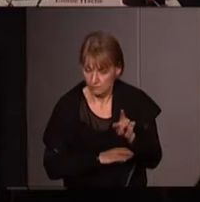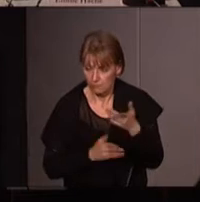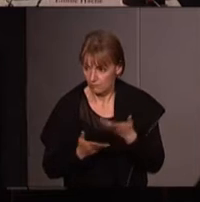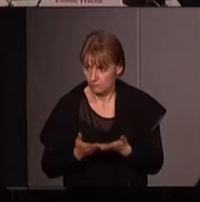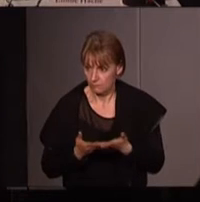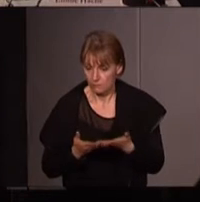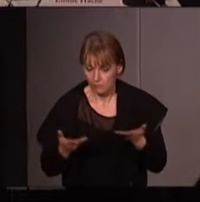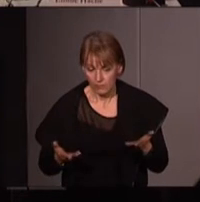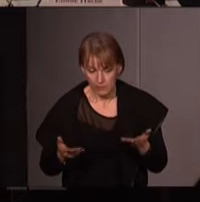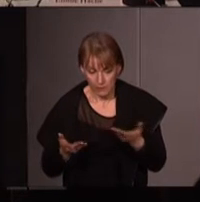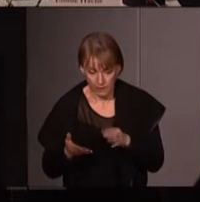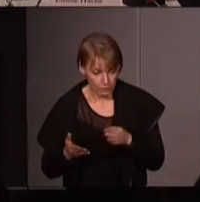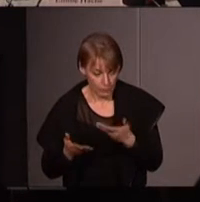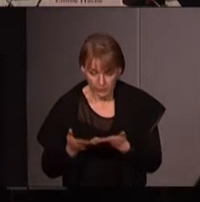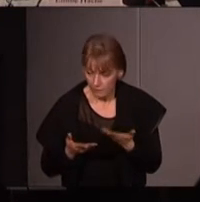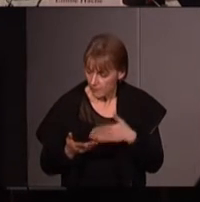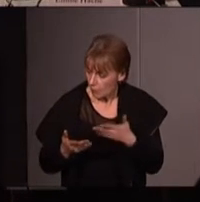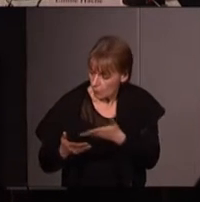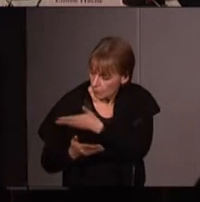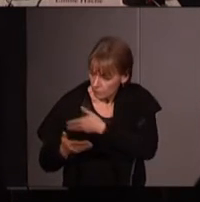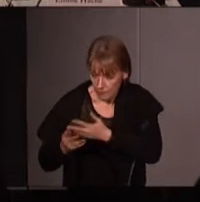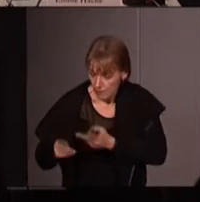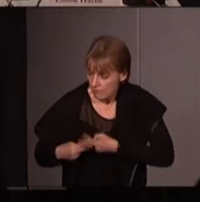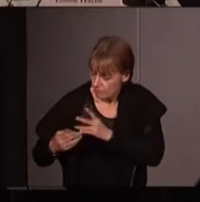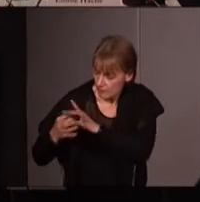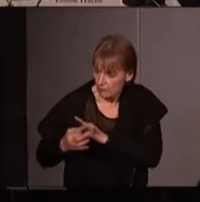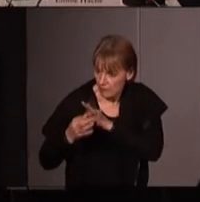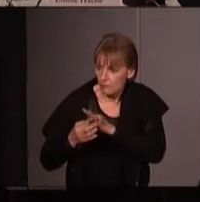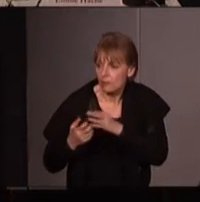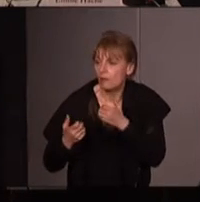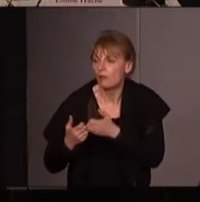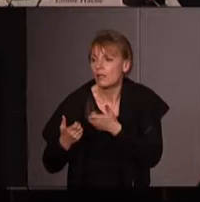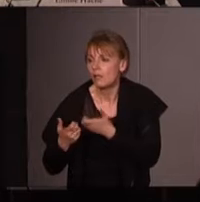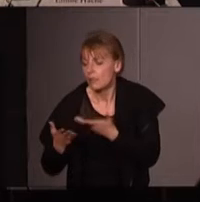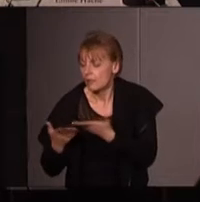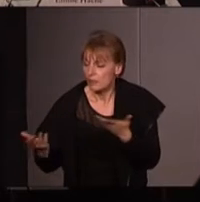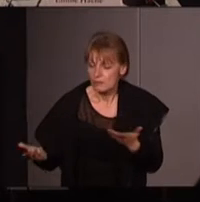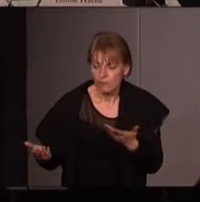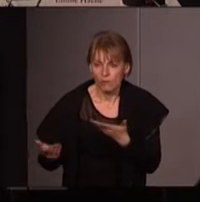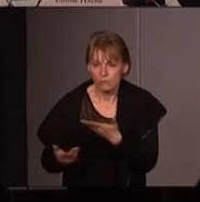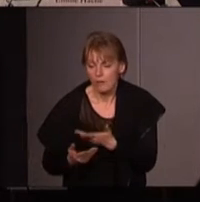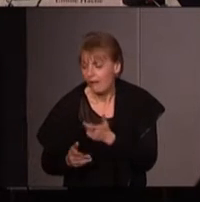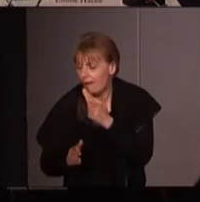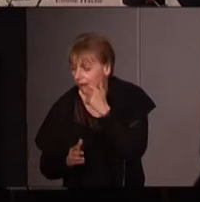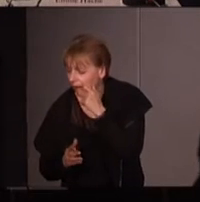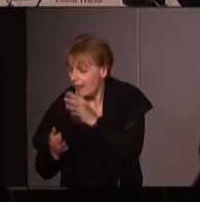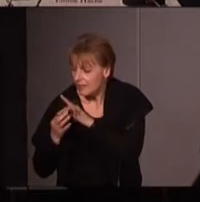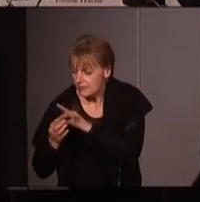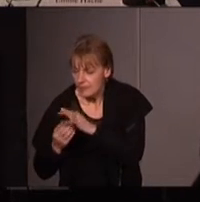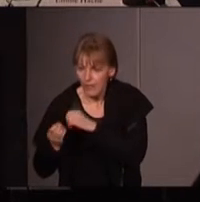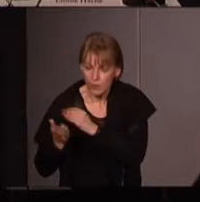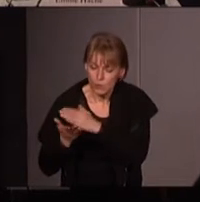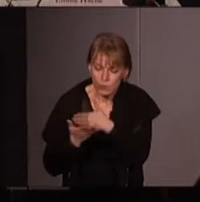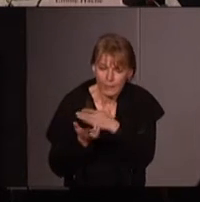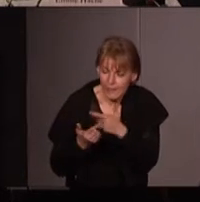contraire justement liés à toutes les autres dimensions de la vie que sont les questions des rapports de sexe des rapports de race et des rapports de classe